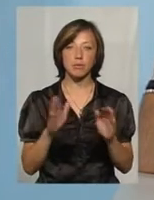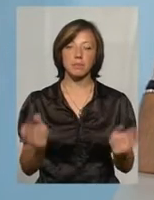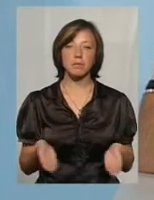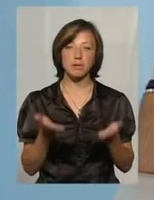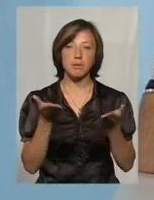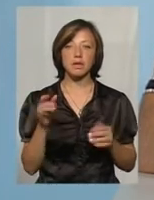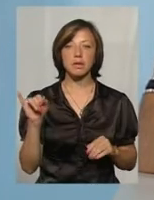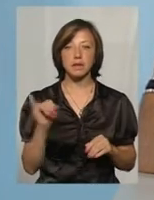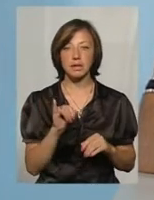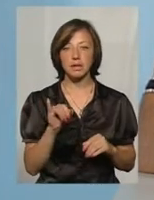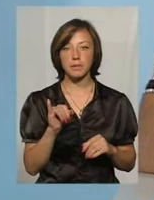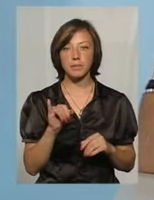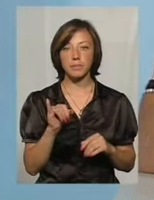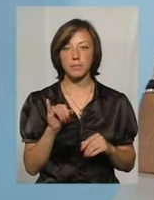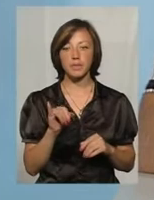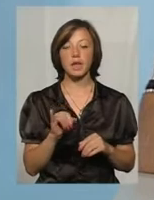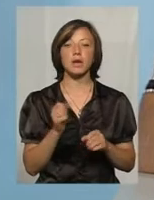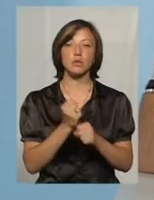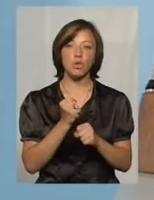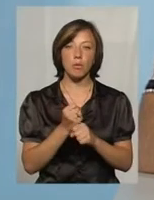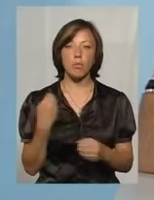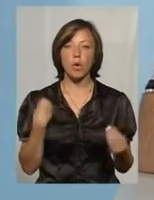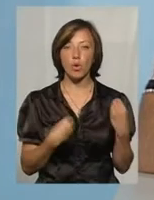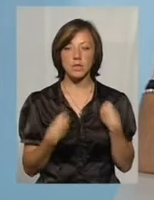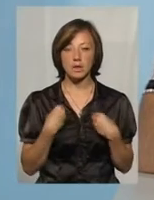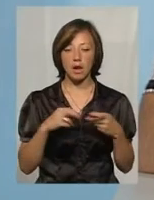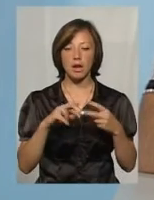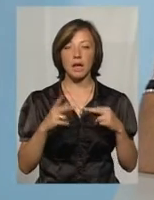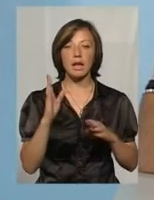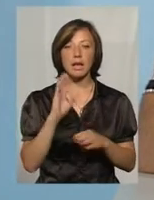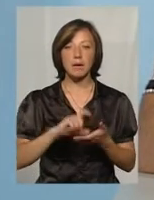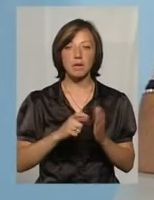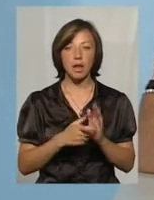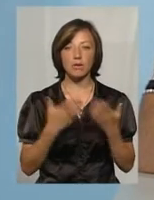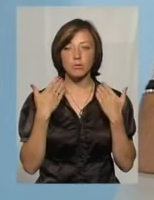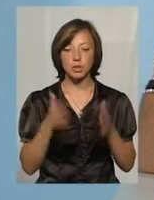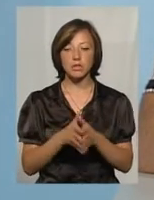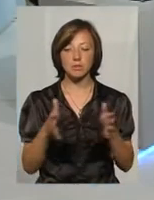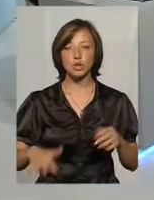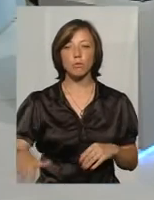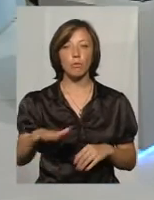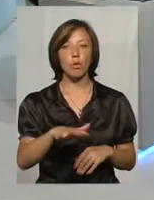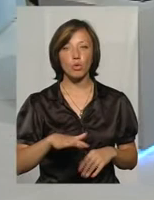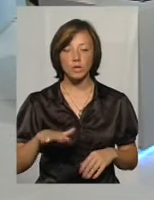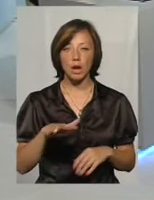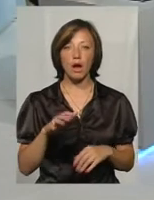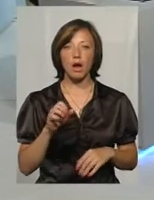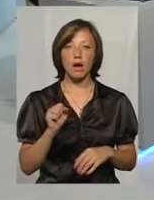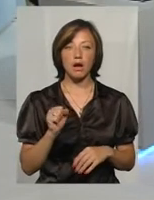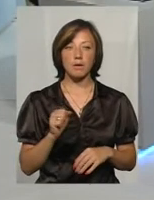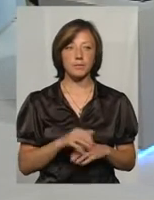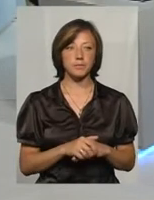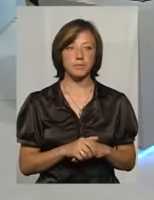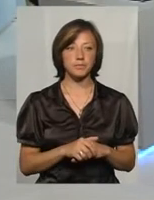і організуємо роздягальну і кімнату відпочинку, і збільшимо площі самого діалізу. А скільки стоїть